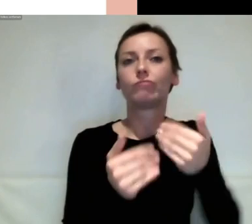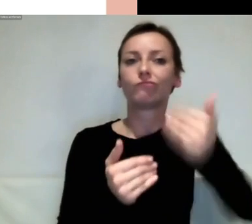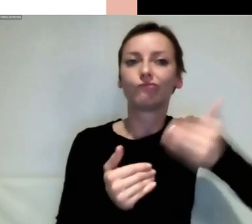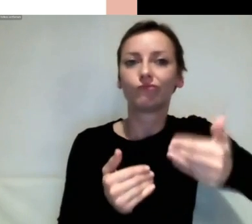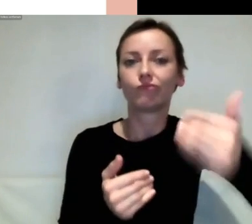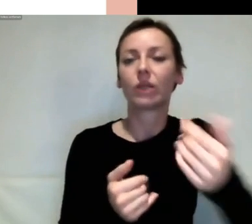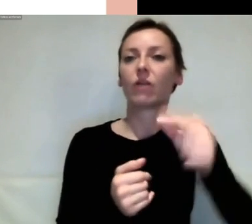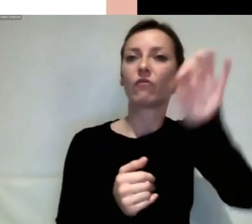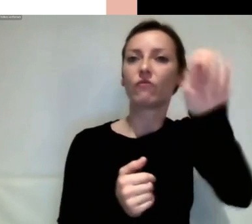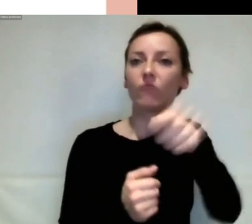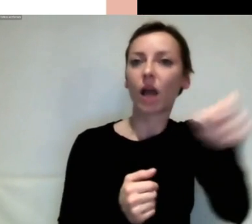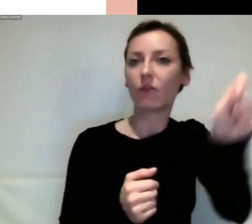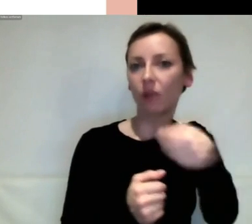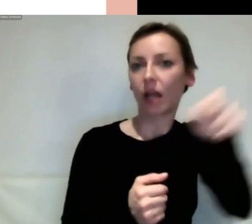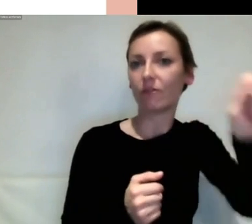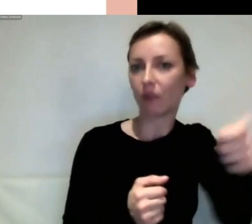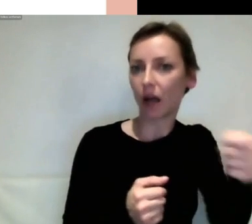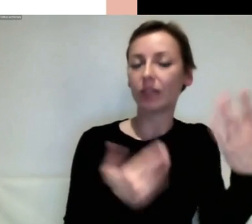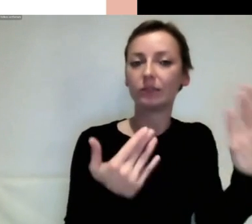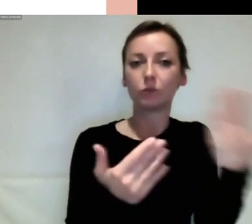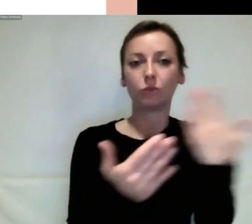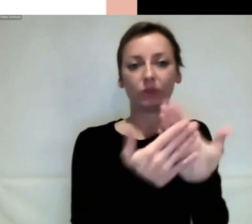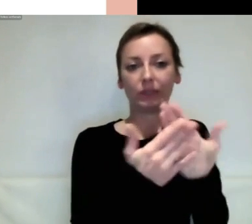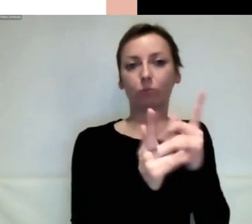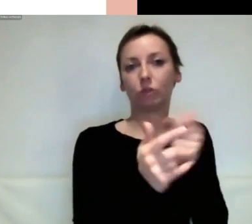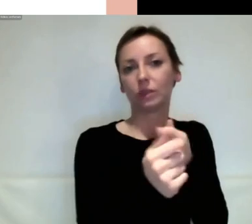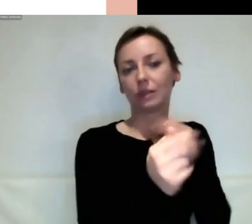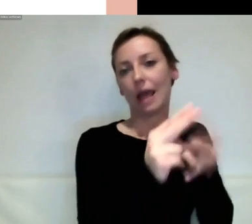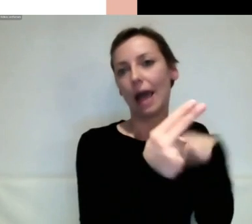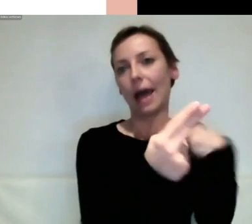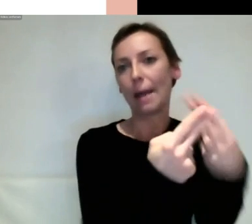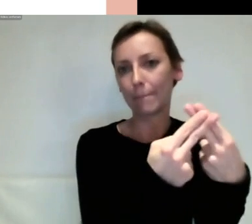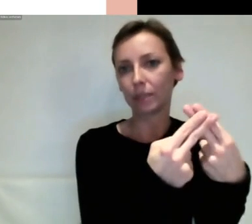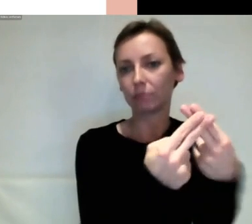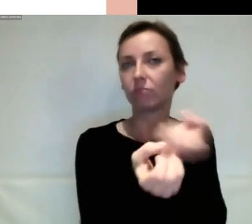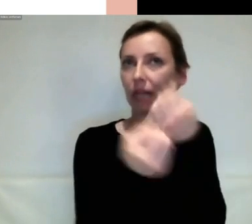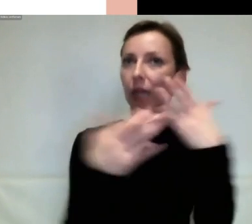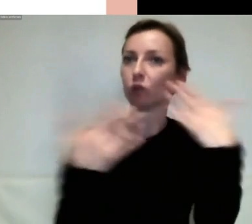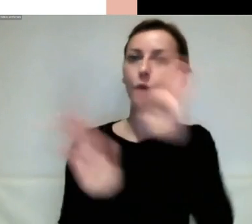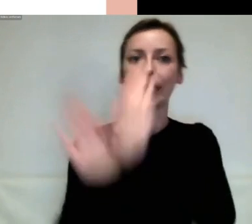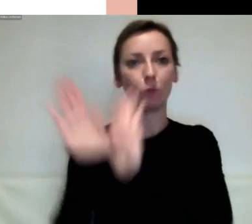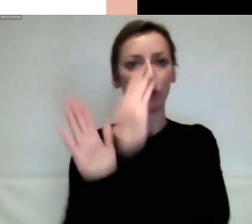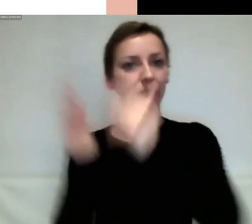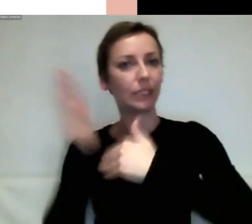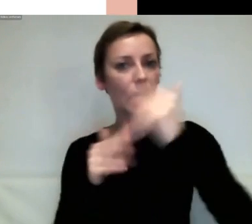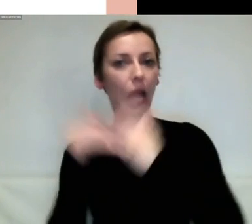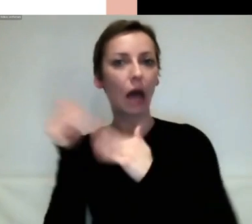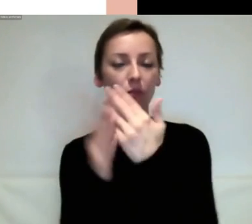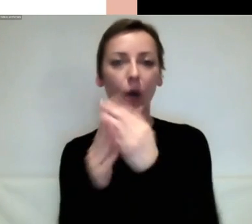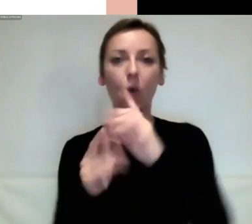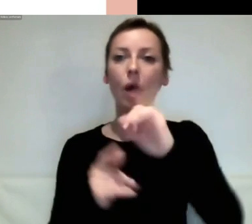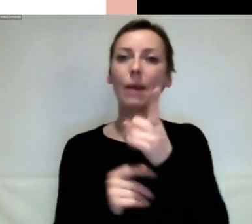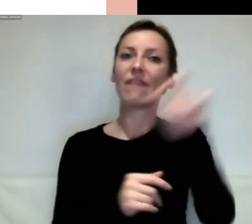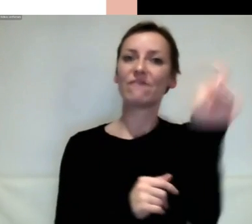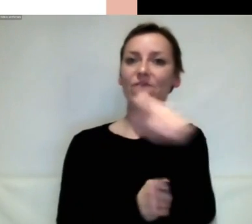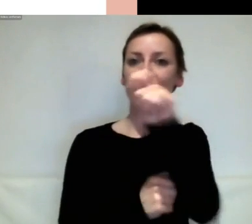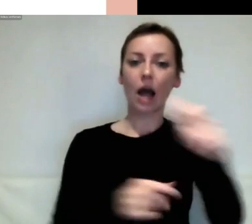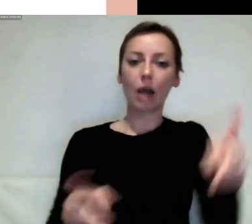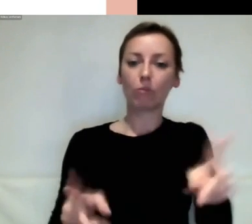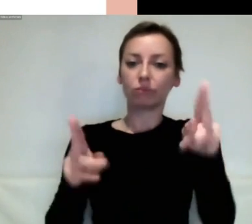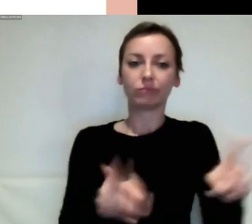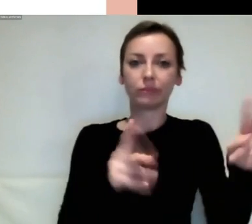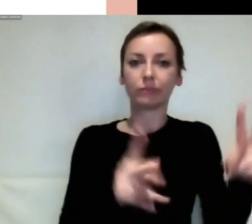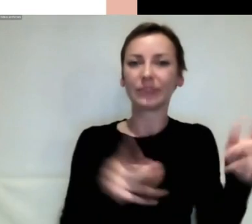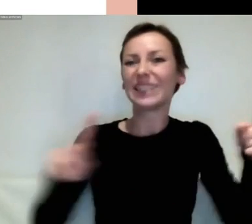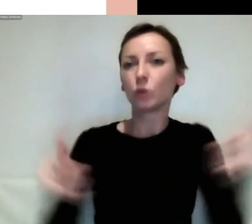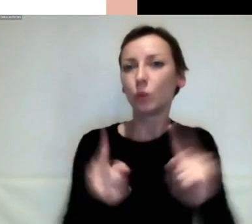unseres modernen Demokratieverständnisses. Aber das Problem ist natürlich, dass unsere Wahlperioden relativ kurz sind. Auch wieder aus